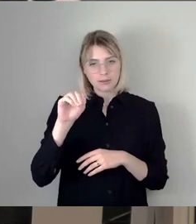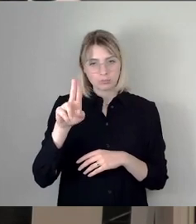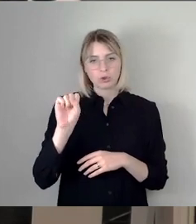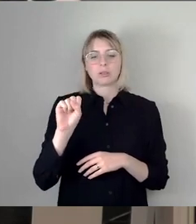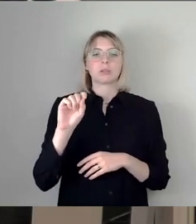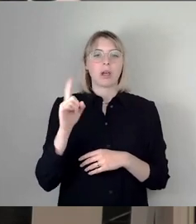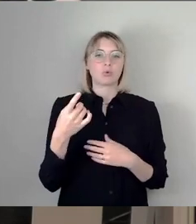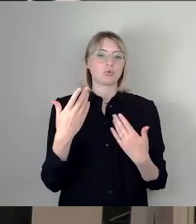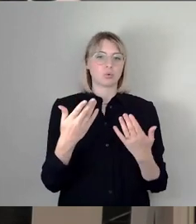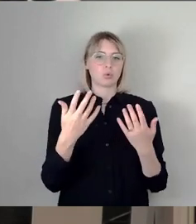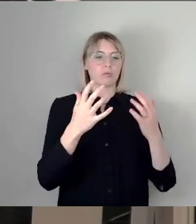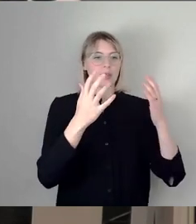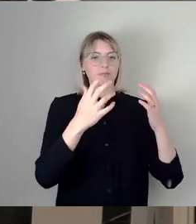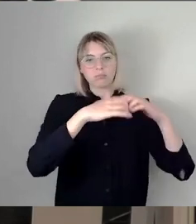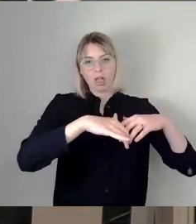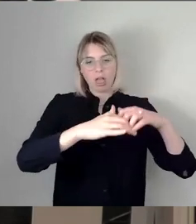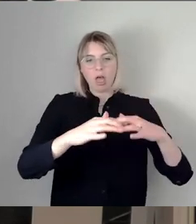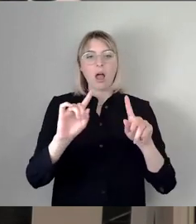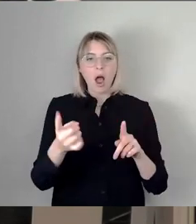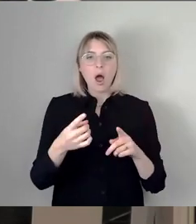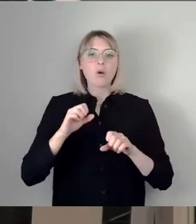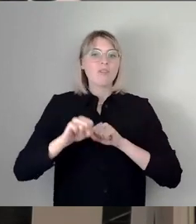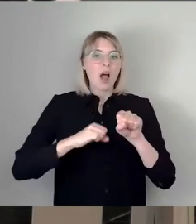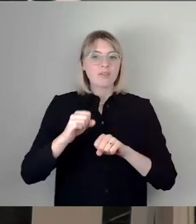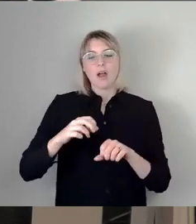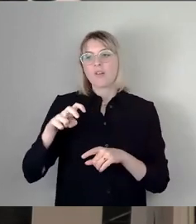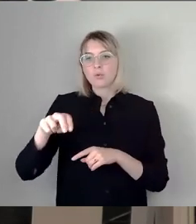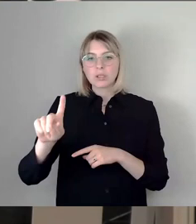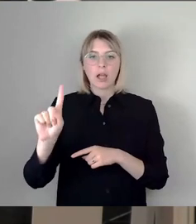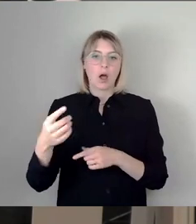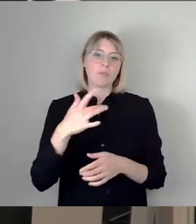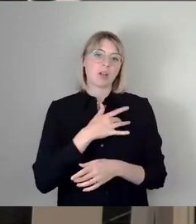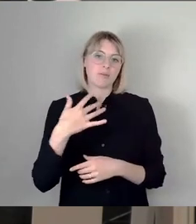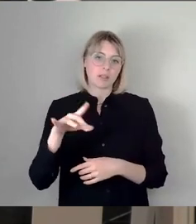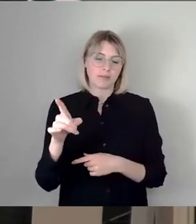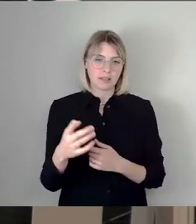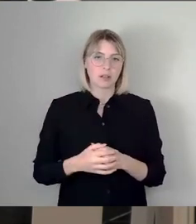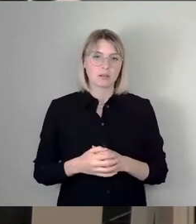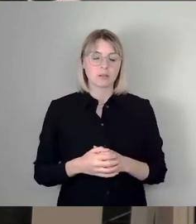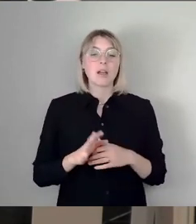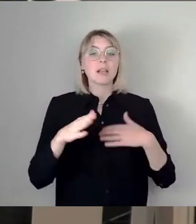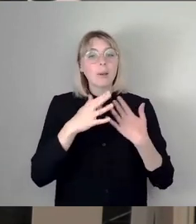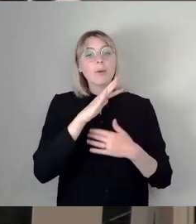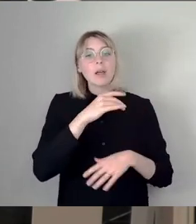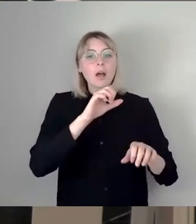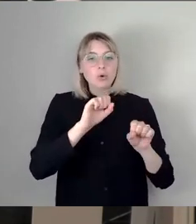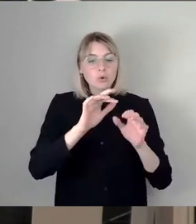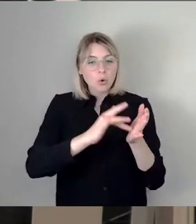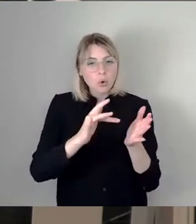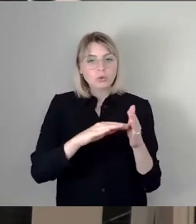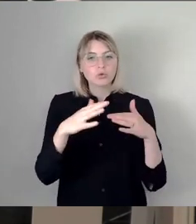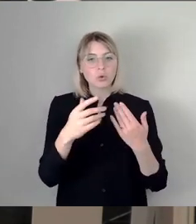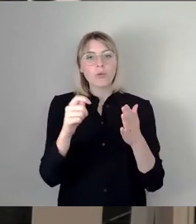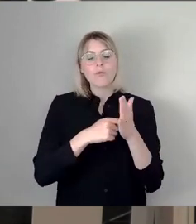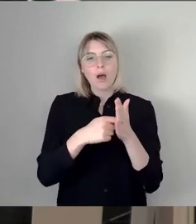sind davon betroffen gewesen. Also es gibt sicherlich viele Gründe, über die Wahlkampfsatzung sich Gedanken